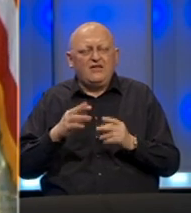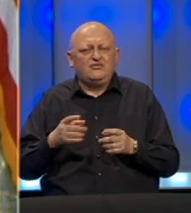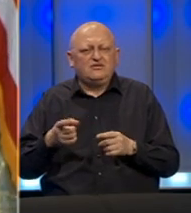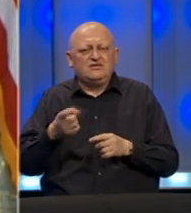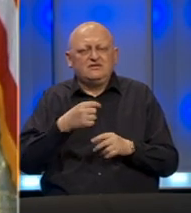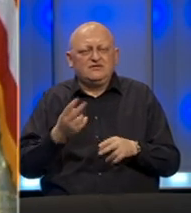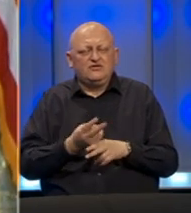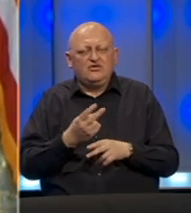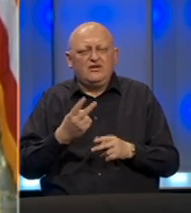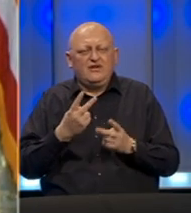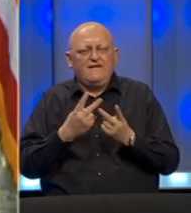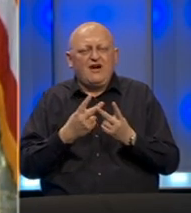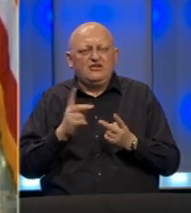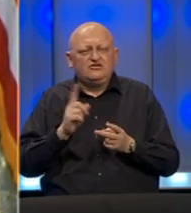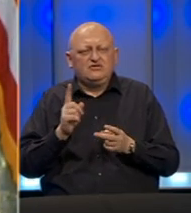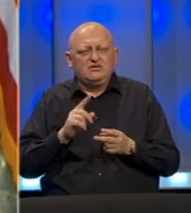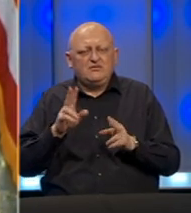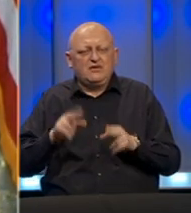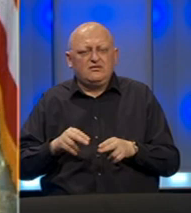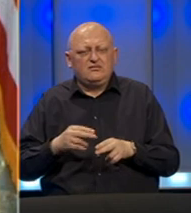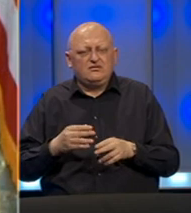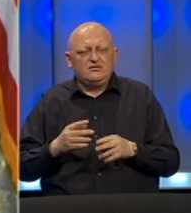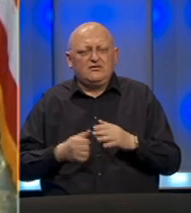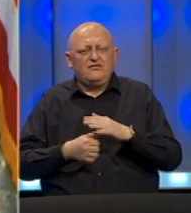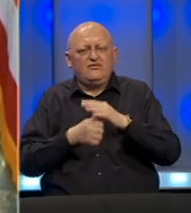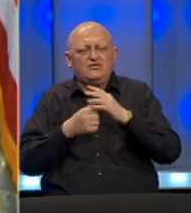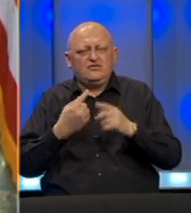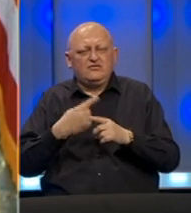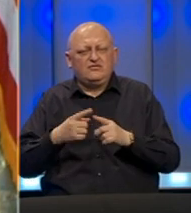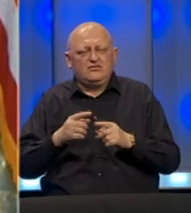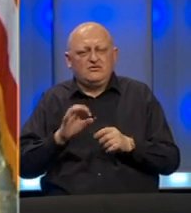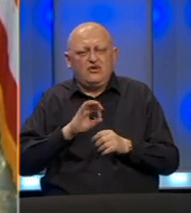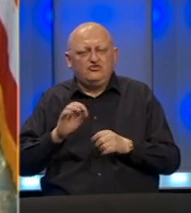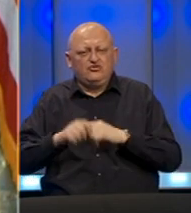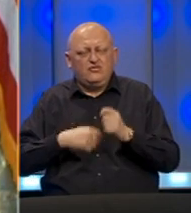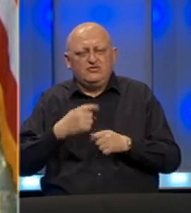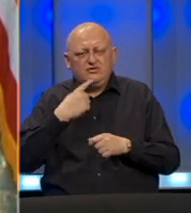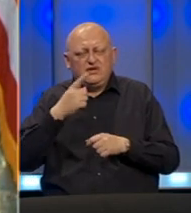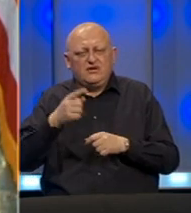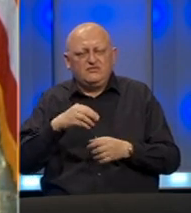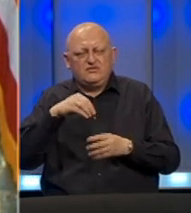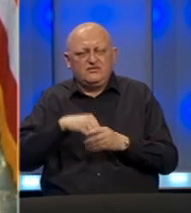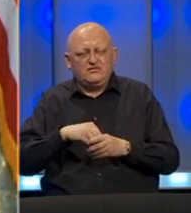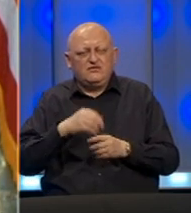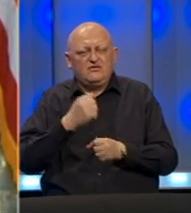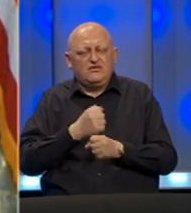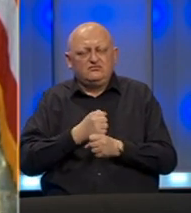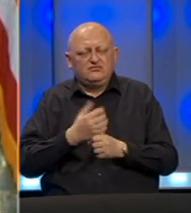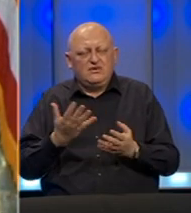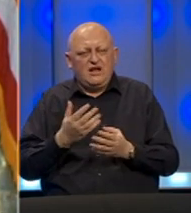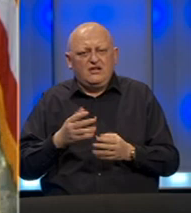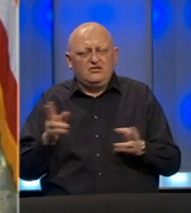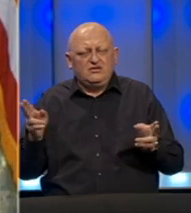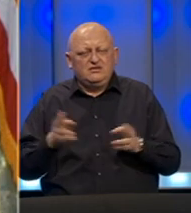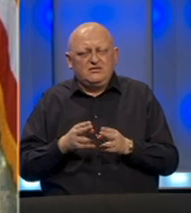Savezne države i Washington, koje nikada nisu nije imale vrhunac zbog odličnog posla, koji je tamošnje stanovništvo napravilo kako bi se